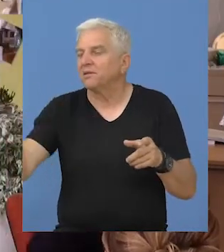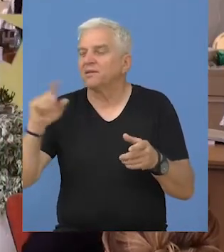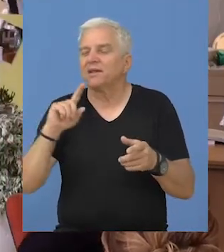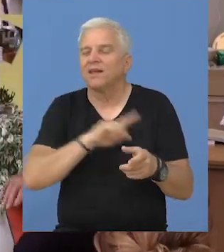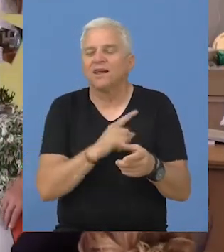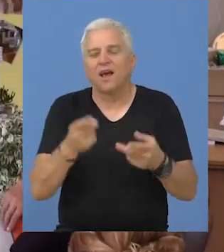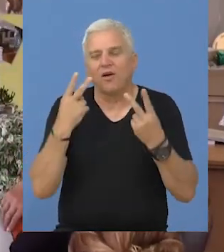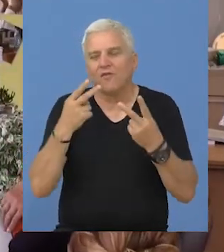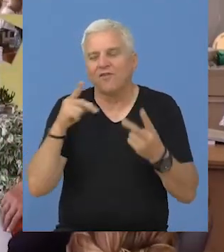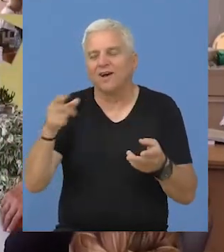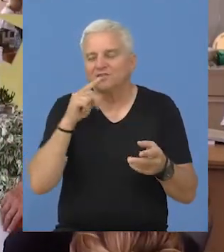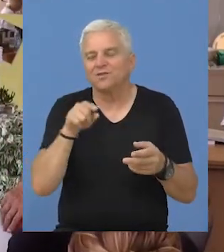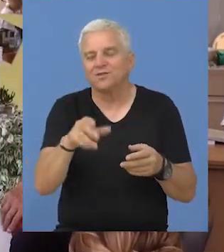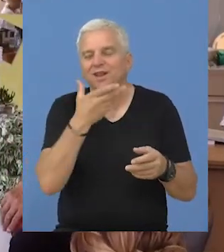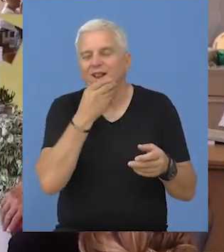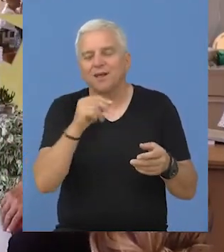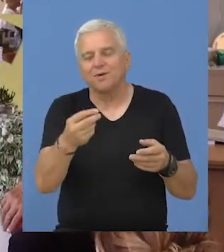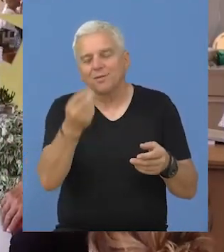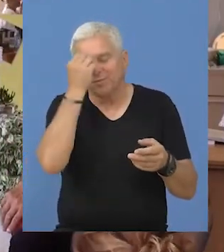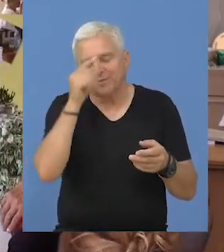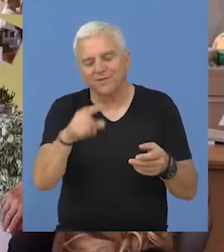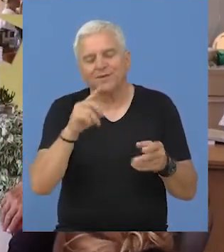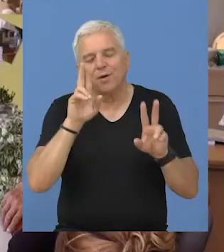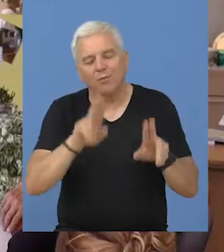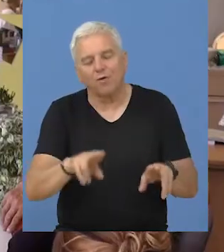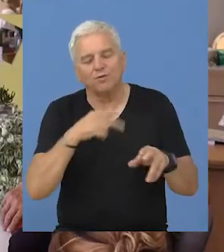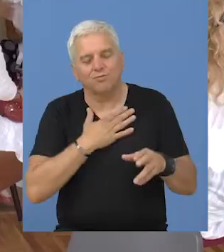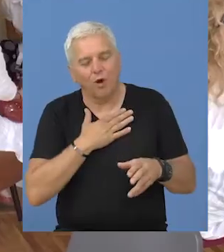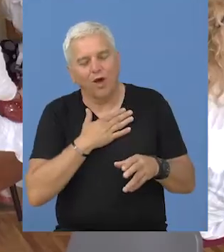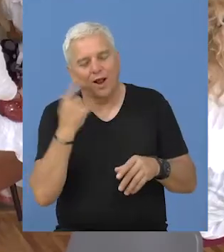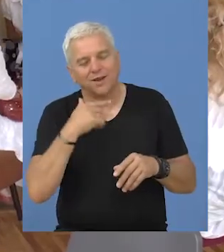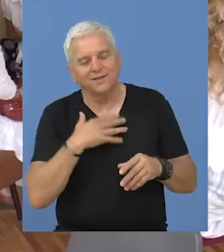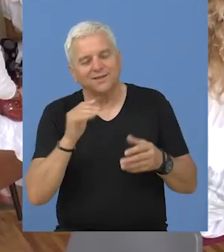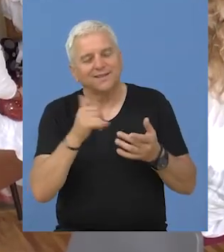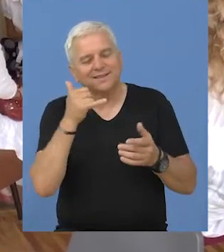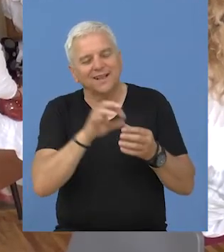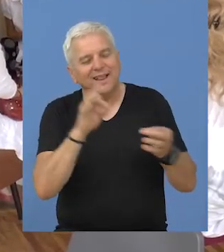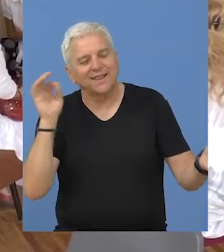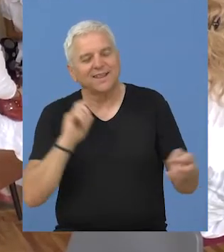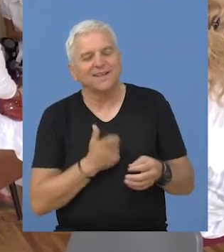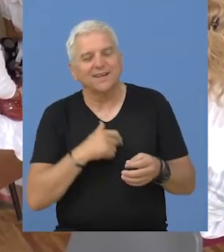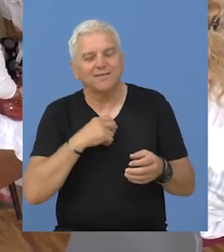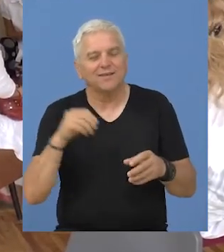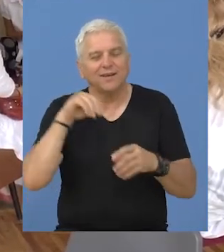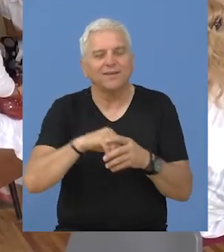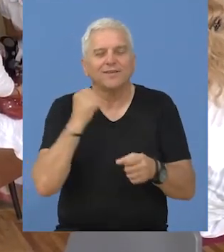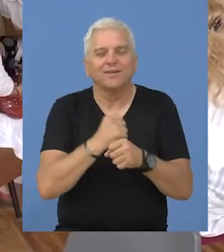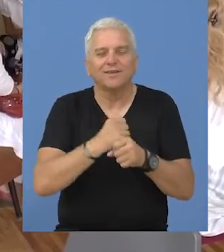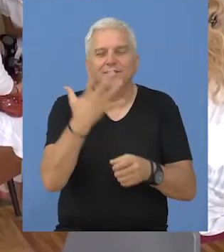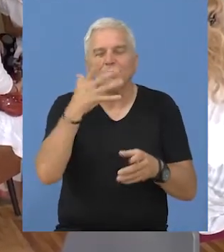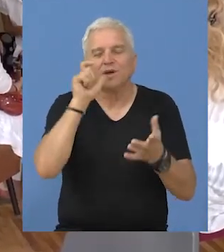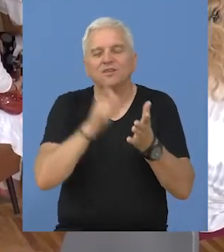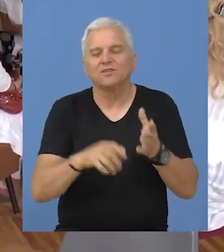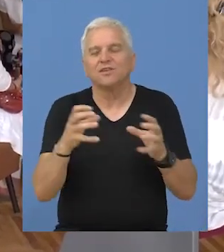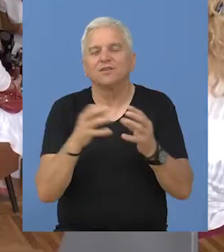i jako mi mnogo znači, ipak je to nešto moje, a mogu da podelim sa drugima. Zlatne niti zaljubljenih sadrža i radove petoro